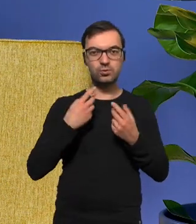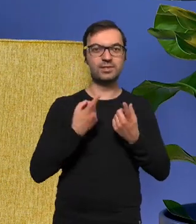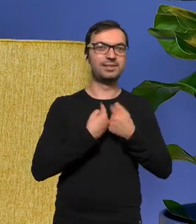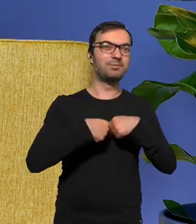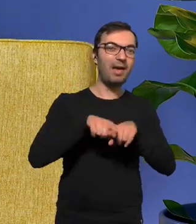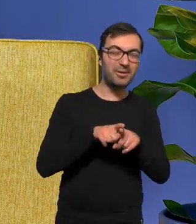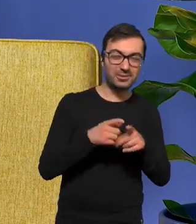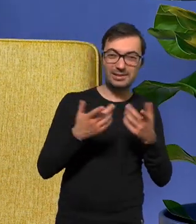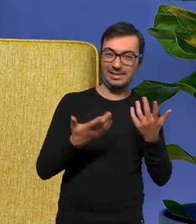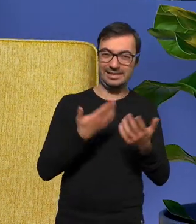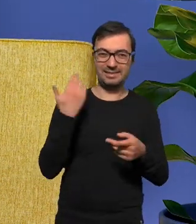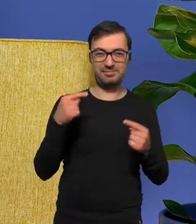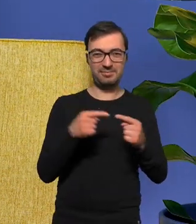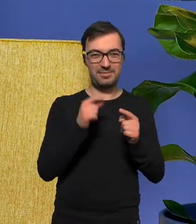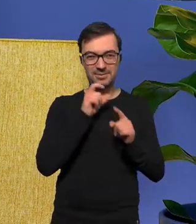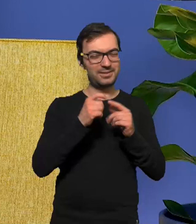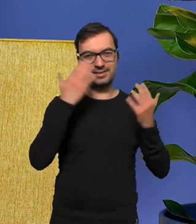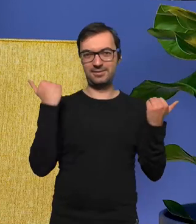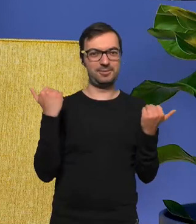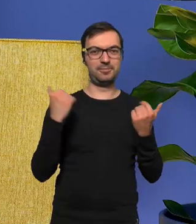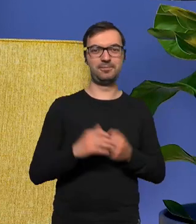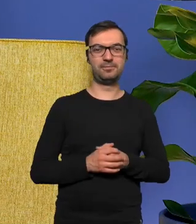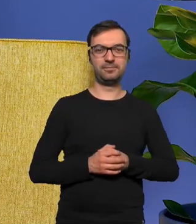to jest dobre słowo hmm